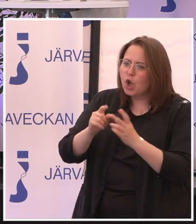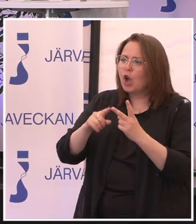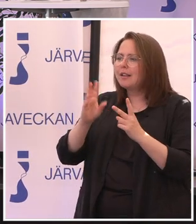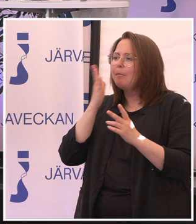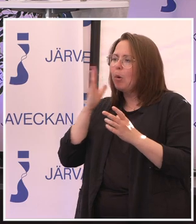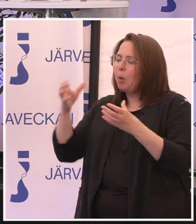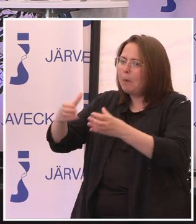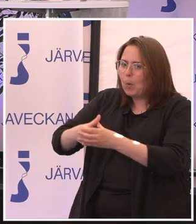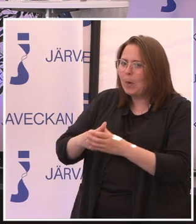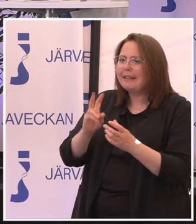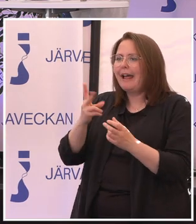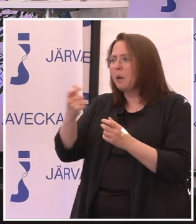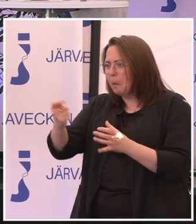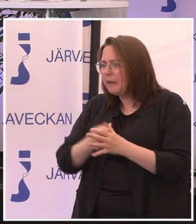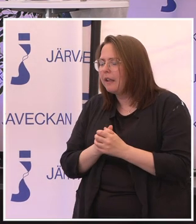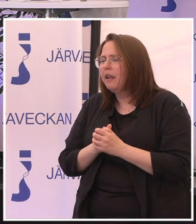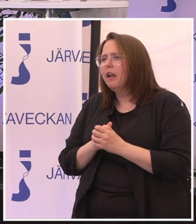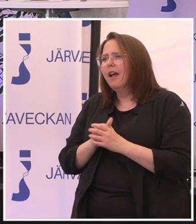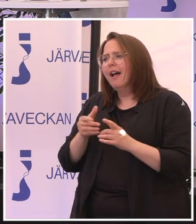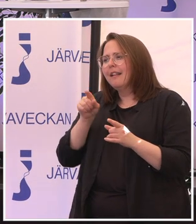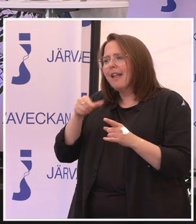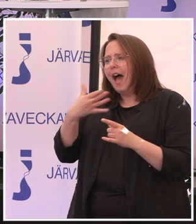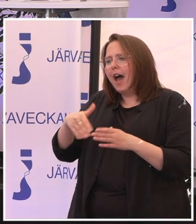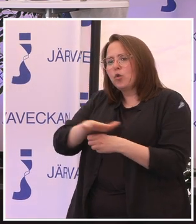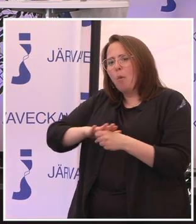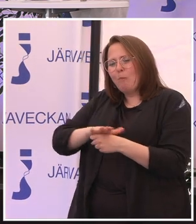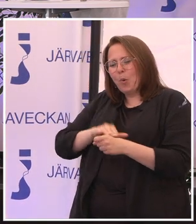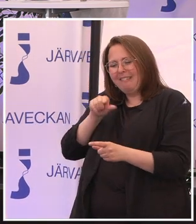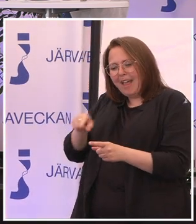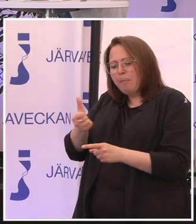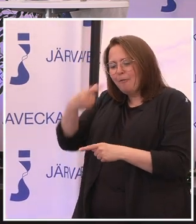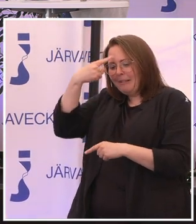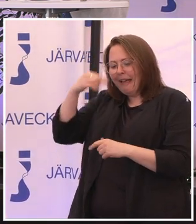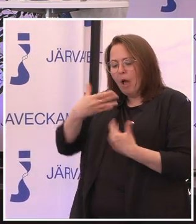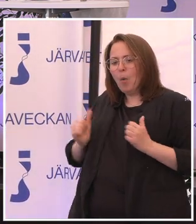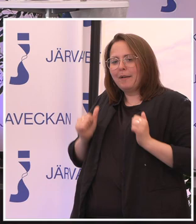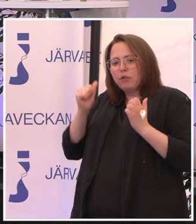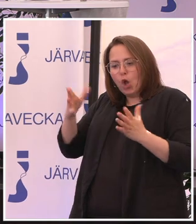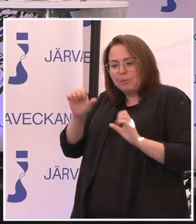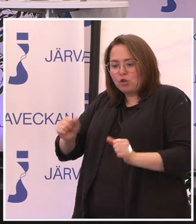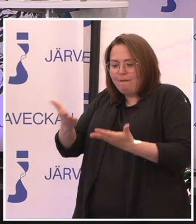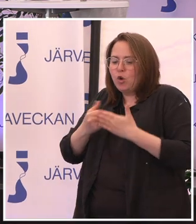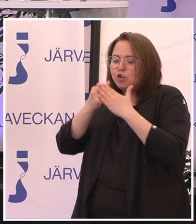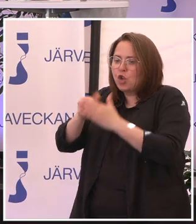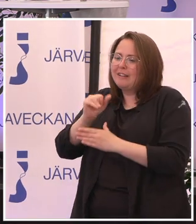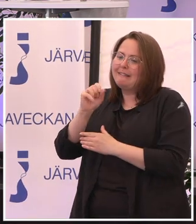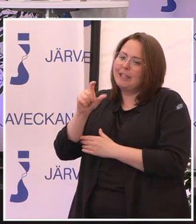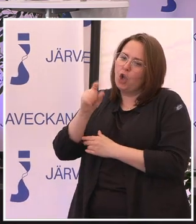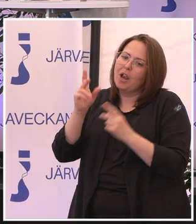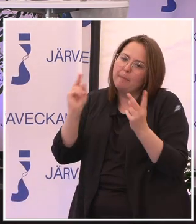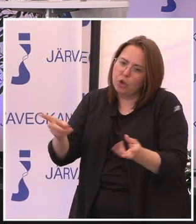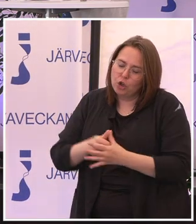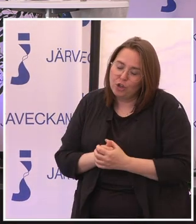bor i ett gruppboende eller någonting sånt. Det är också ett område där man måste tänka att det är självklart att man också får stöd i det digitala.